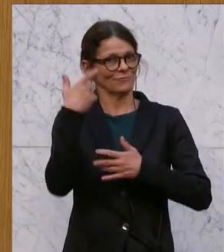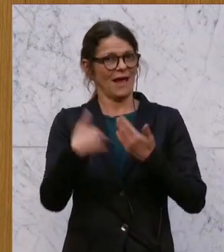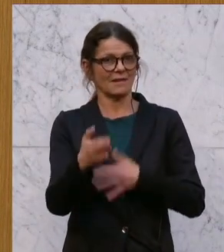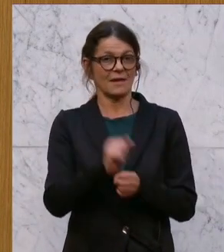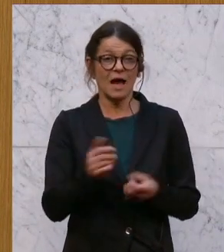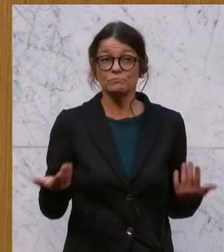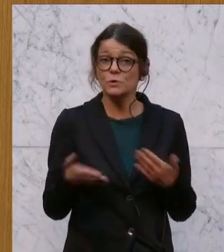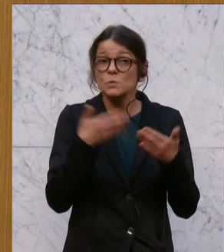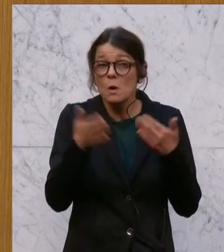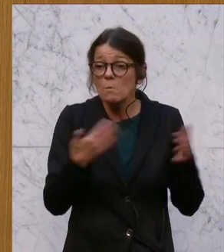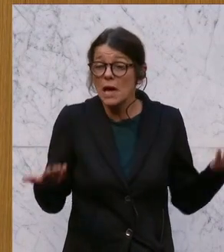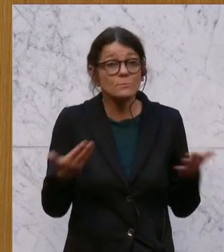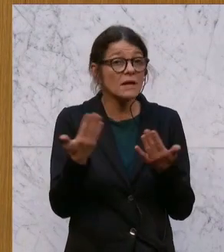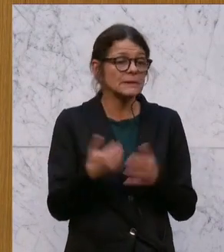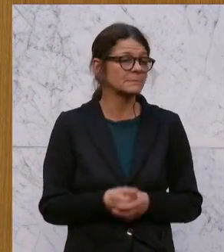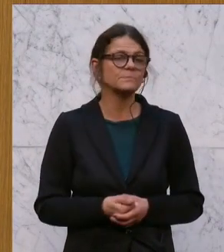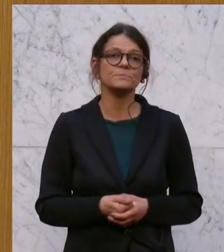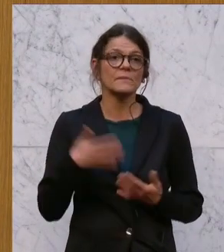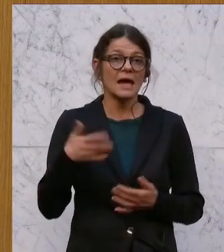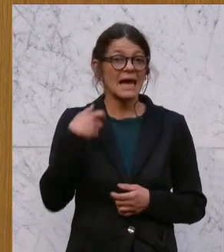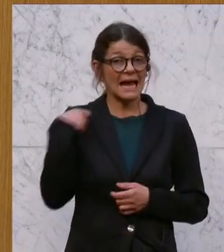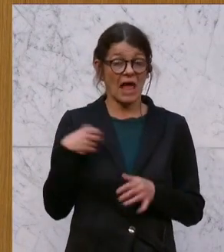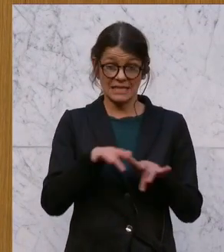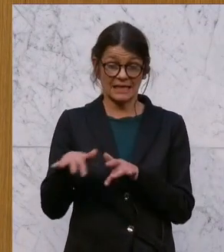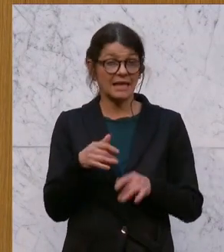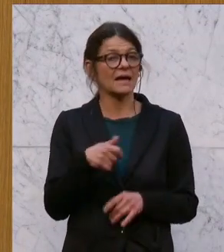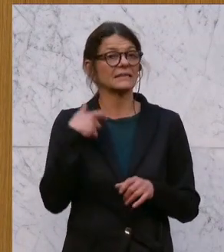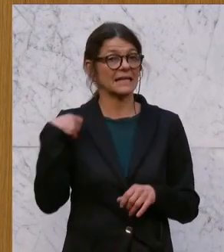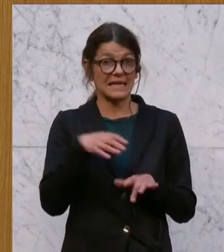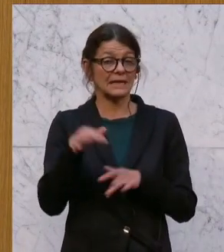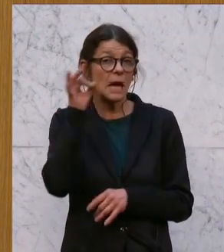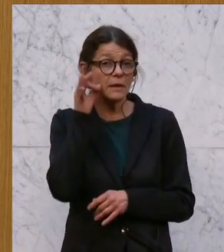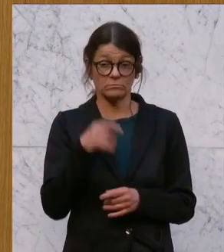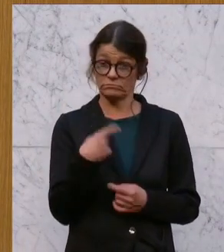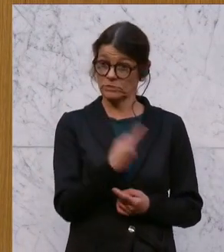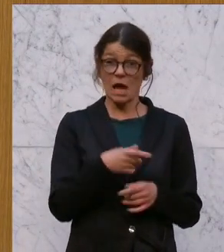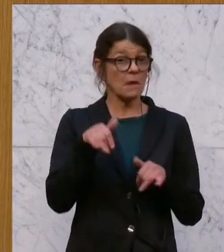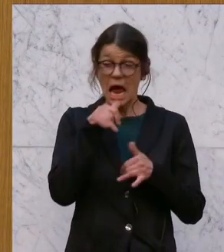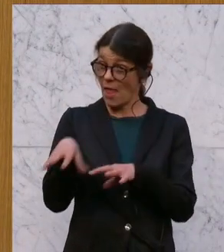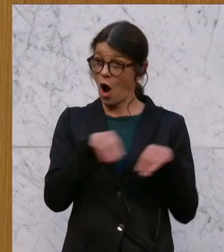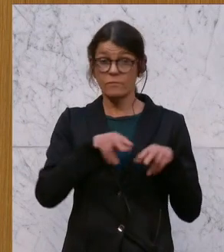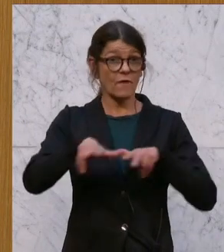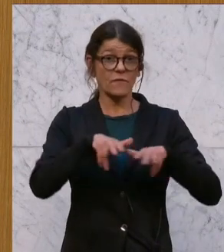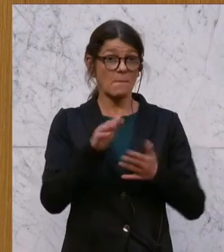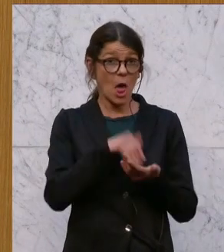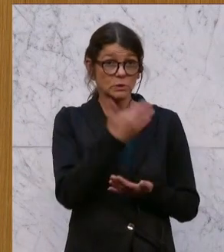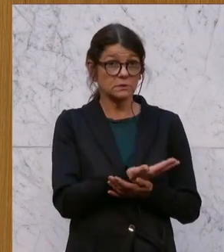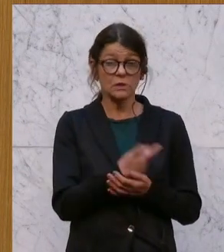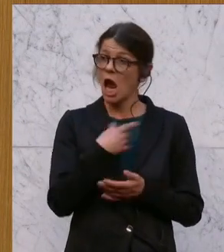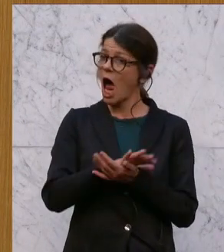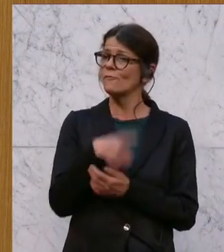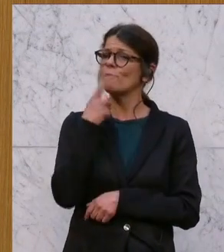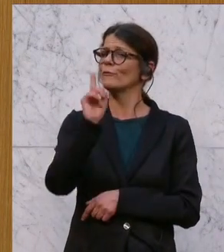Es geht zum Beispiel darum, dass Generalsekretäre, Generalsekretärinnen keinem Aufnahmeverfahren unterliegen. Die kann man sich einfach aussuchen.